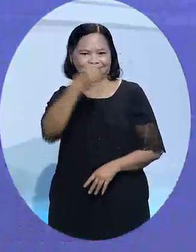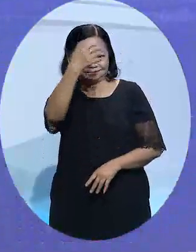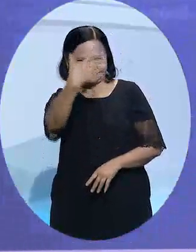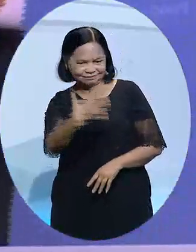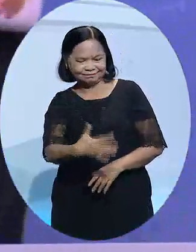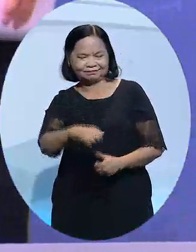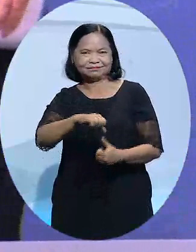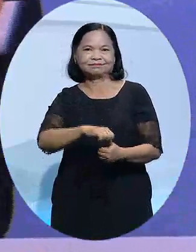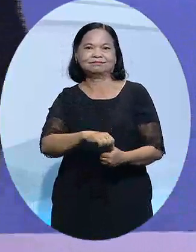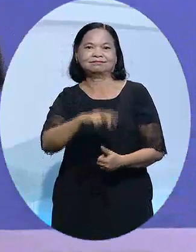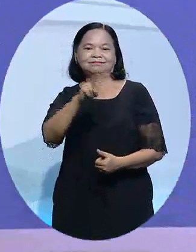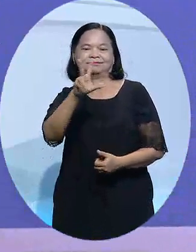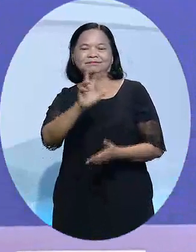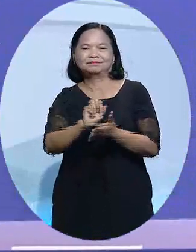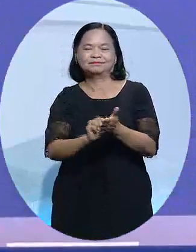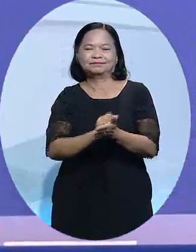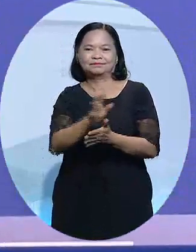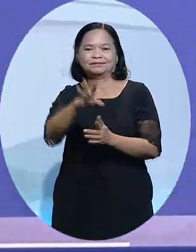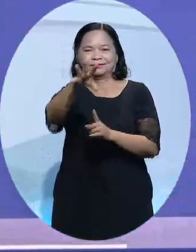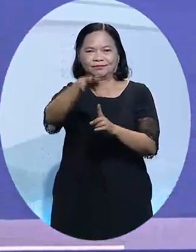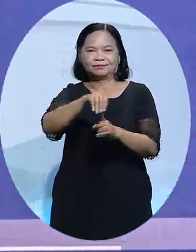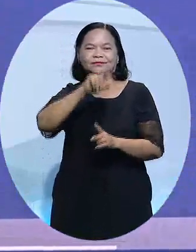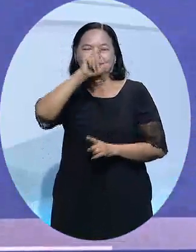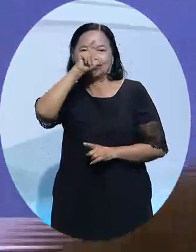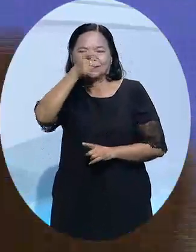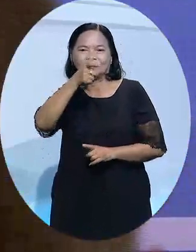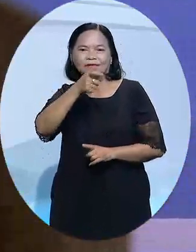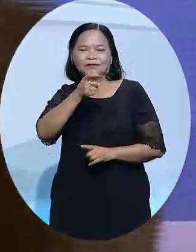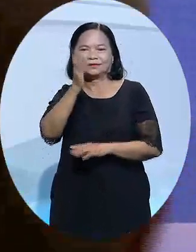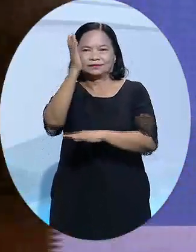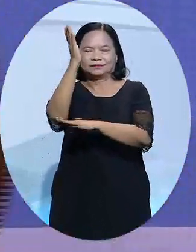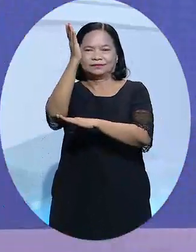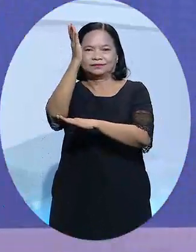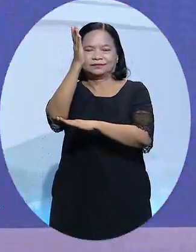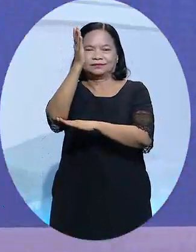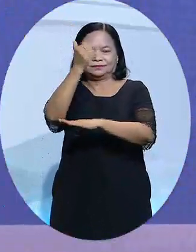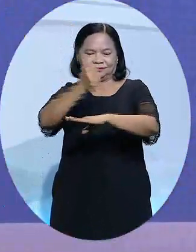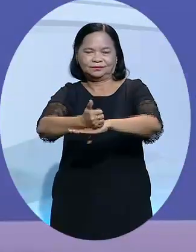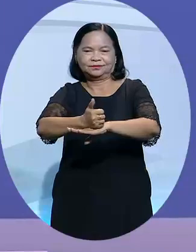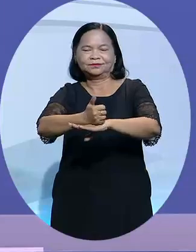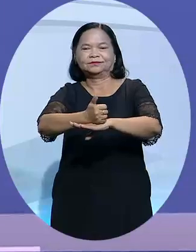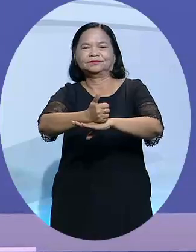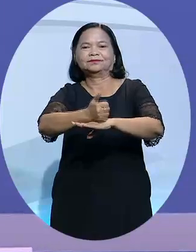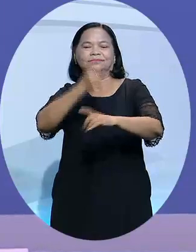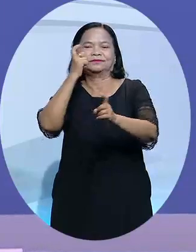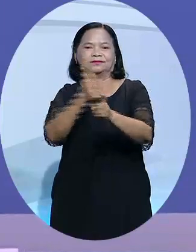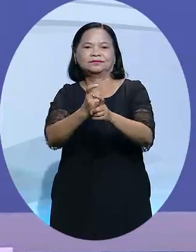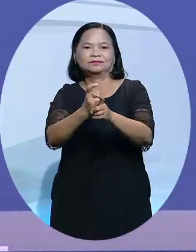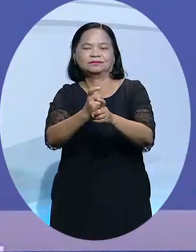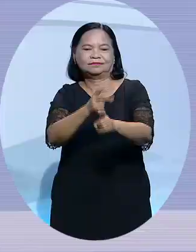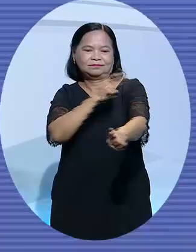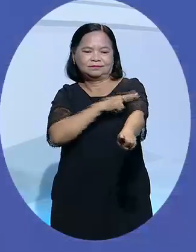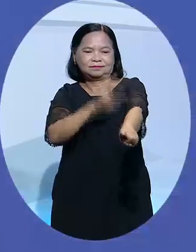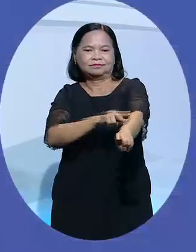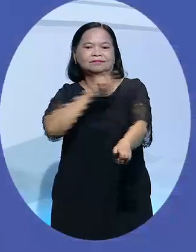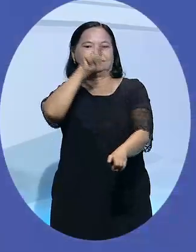liên quan hôm nay 28 tháng 3, hãng thông tấn TASS của Nga trích phát biểu của Thủ tướng Đức Olaf Scholz phản đối đề xuất đưa lực lượng dình dữ hòa bình đến